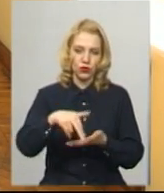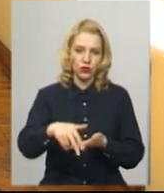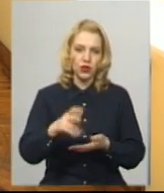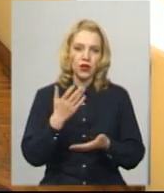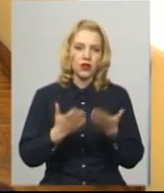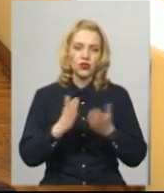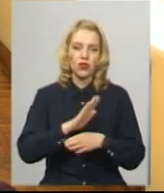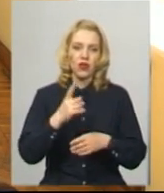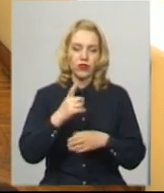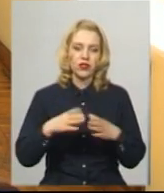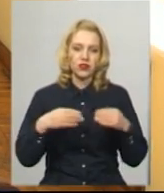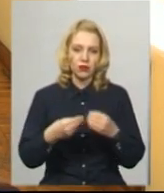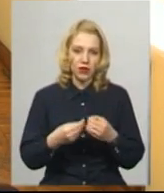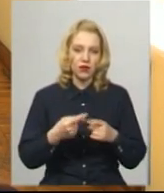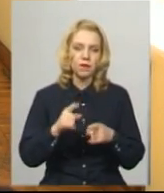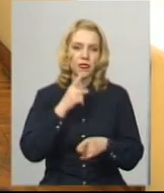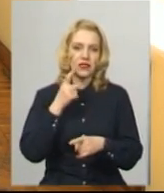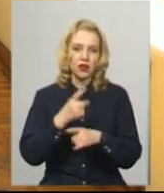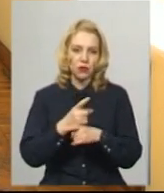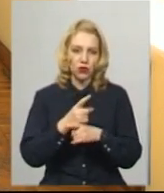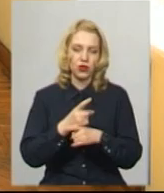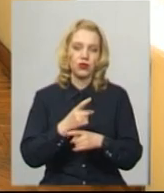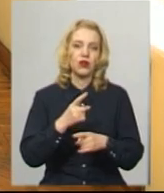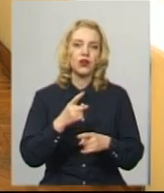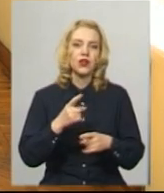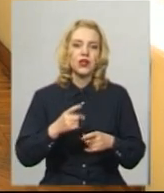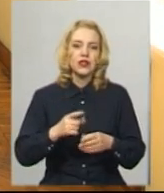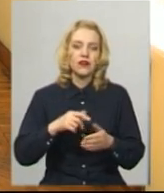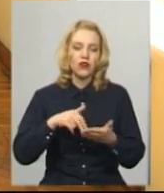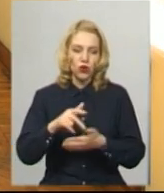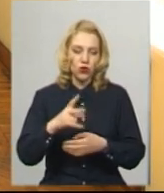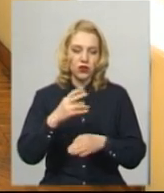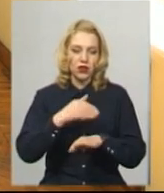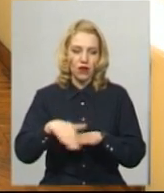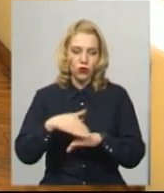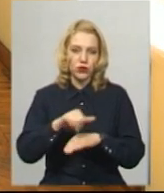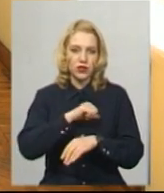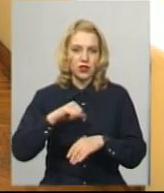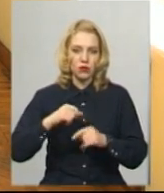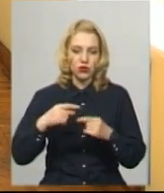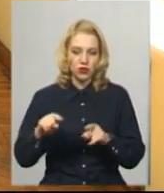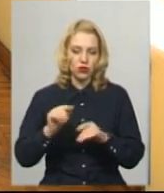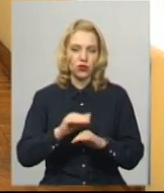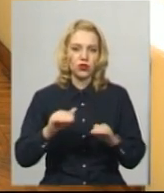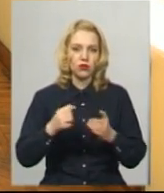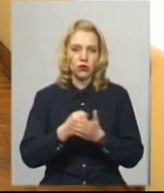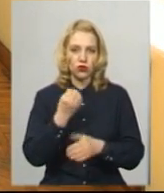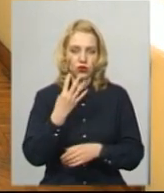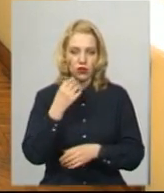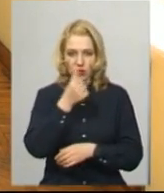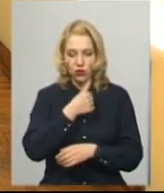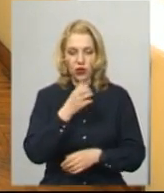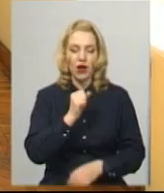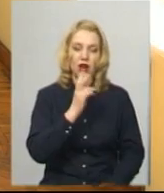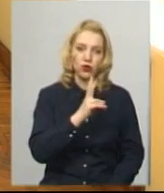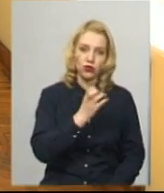одна сім'я. Заборонено виходити на вулицю самостійно дітям до 14 років, ну і дітям від 14 до 18